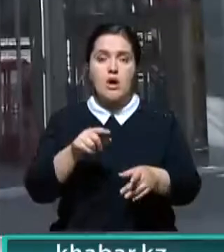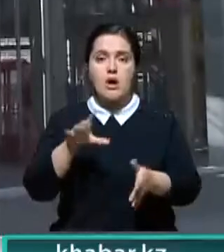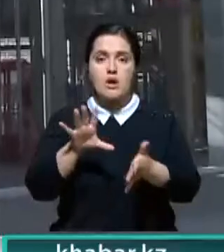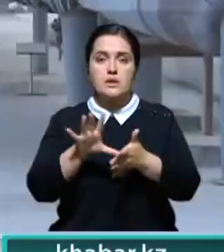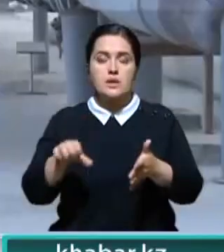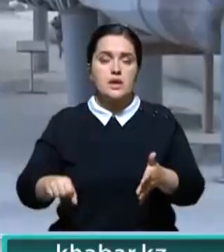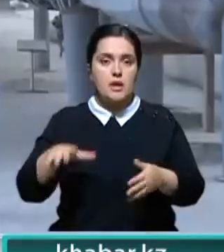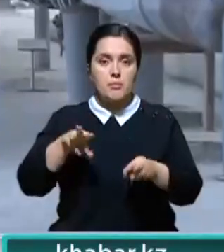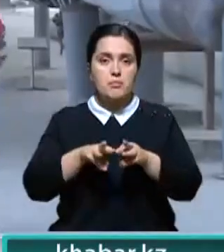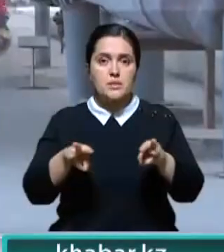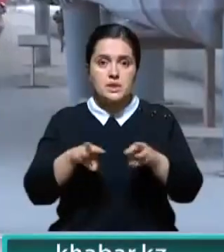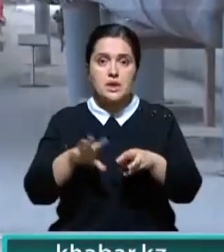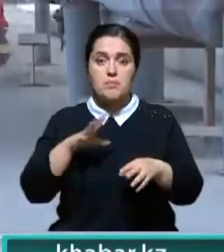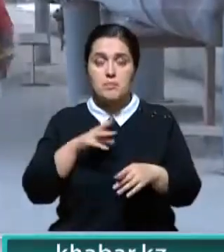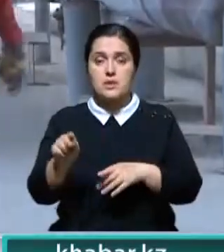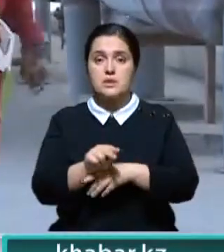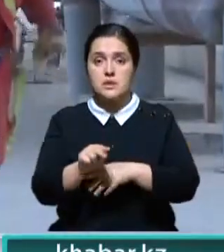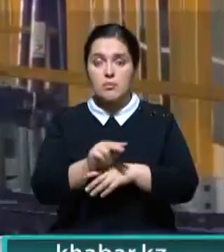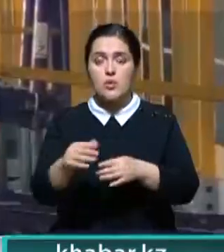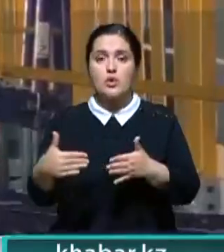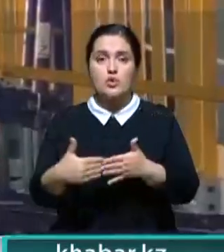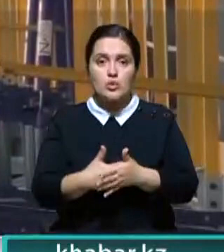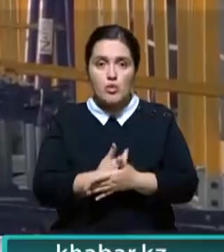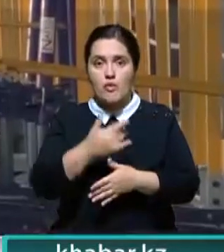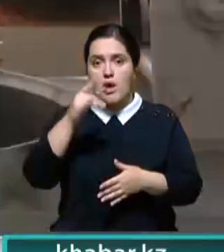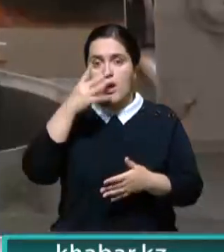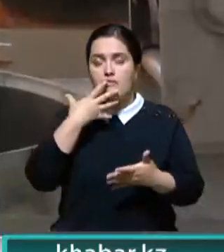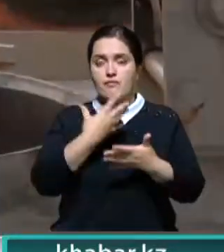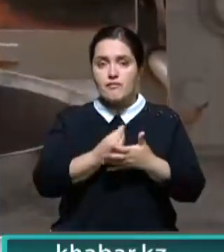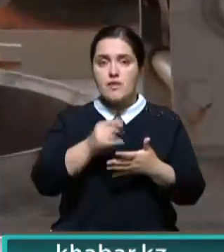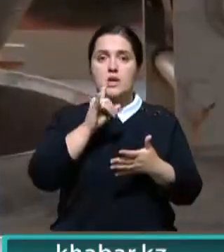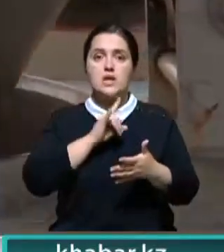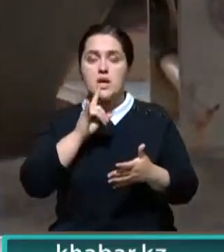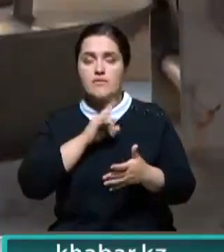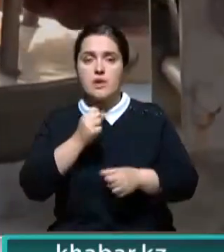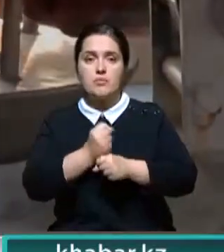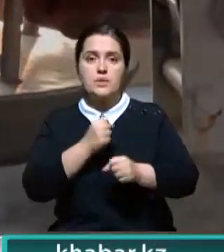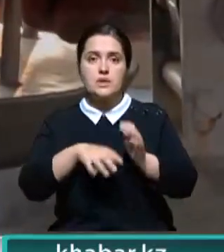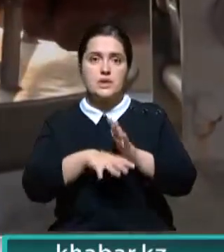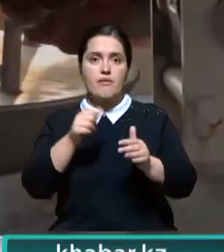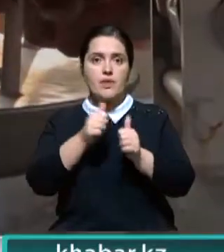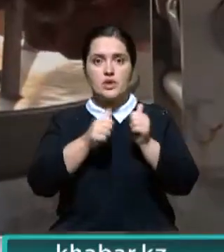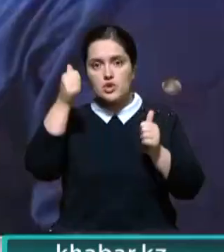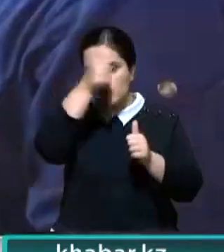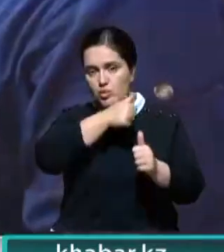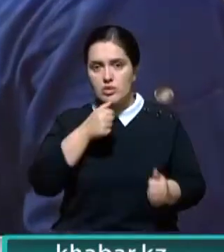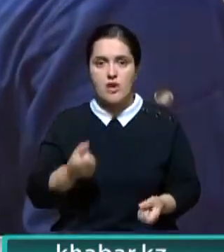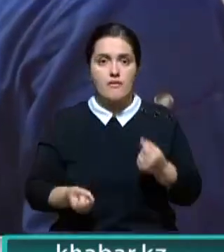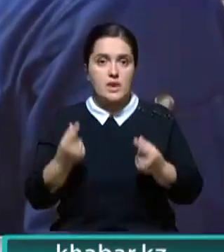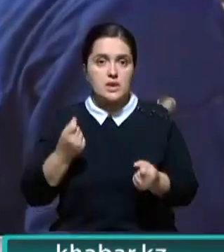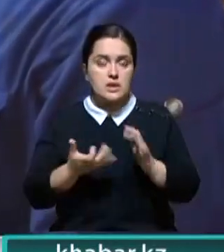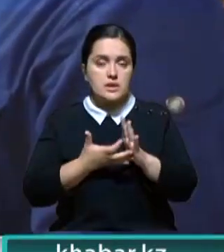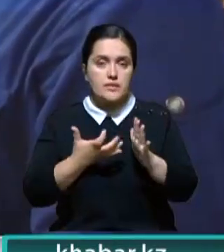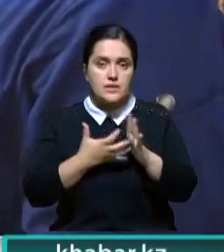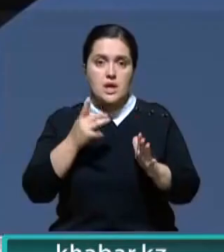страны. Несмотря на проведенную модернизацию отечественных нефтеперерабатывающих заводов, в стране ежегодно возникает дефицит